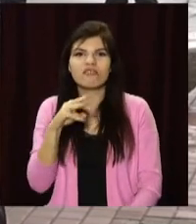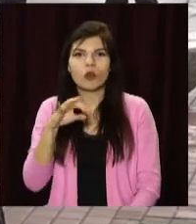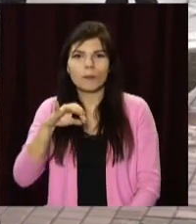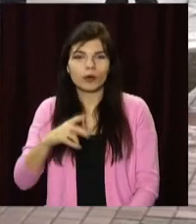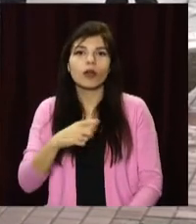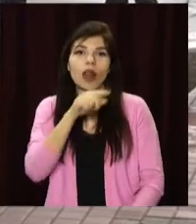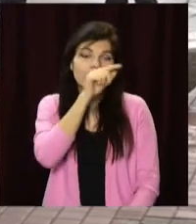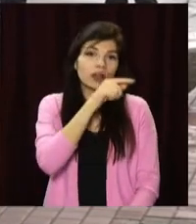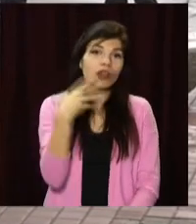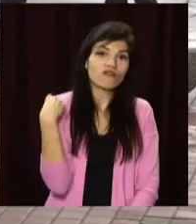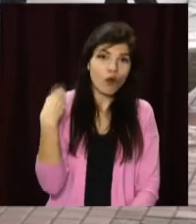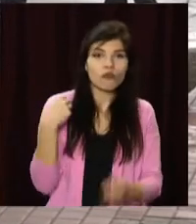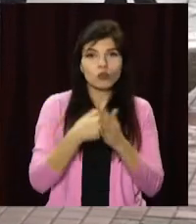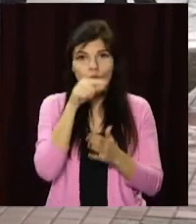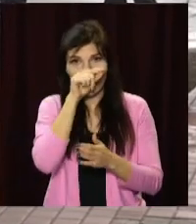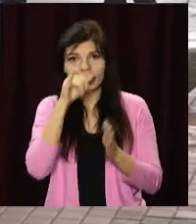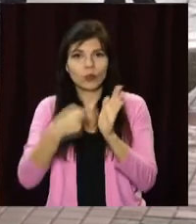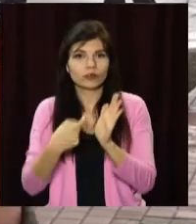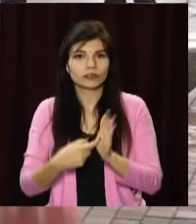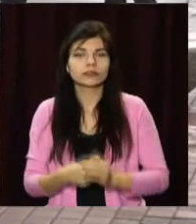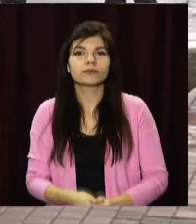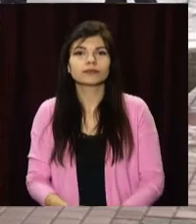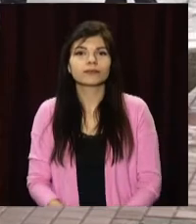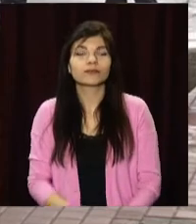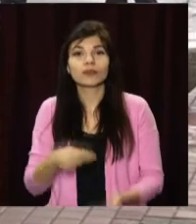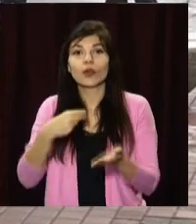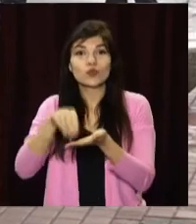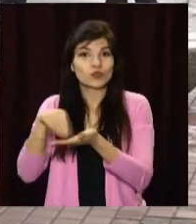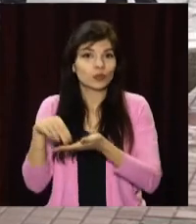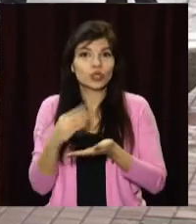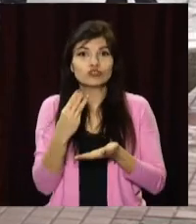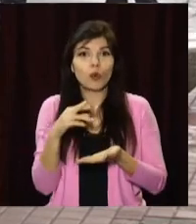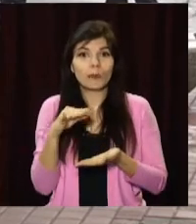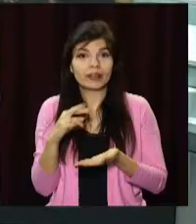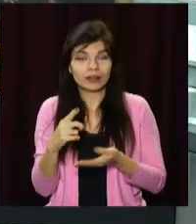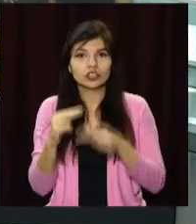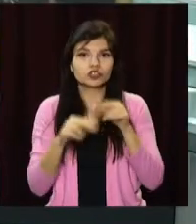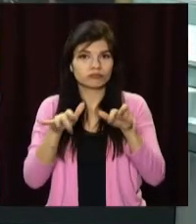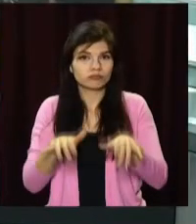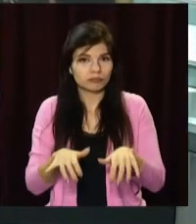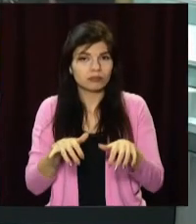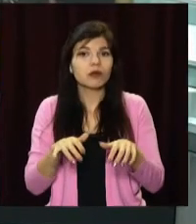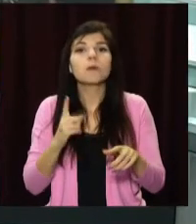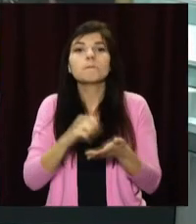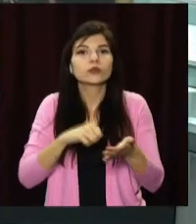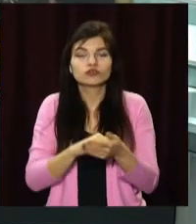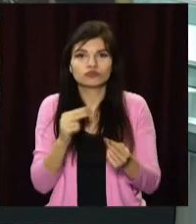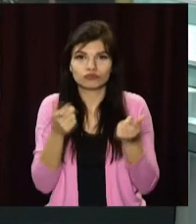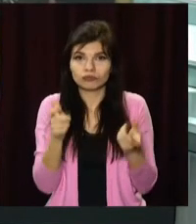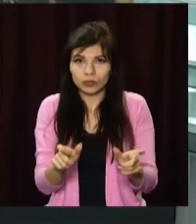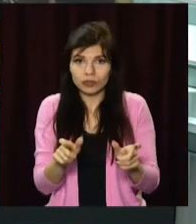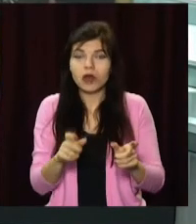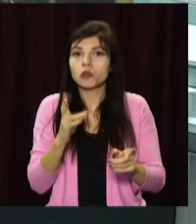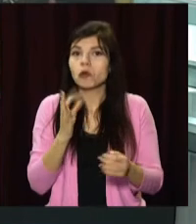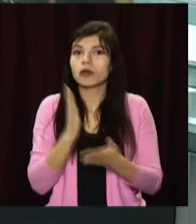Від Києва до Сімферополя, від Львова до Луганська і Донецька. Шопінг онлайн. Все